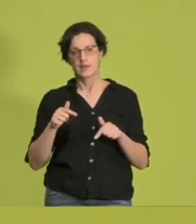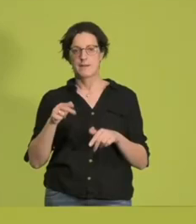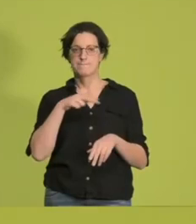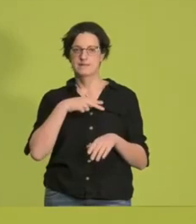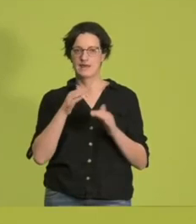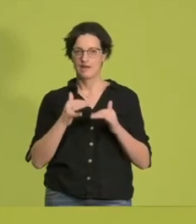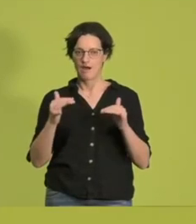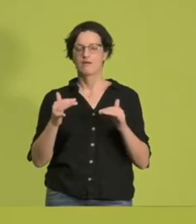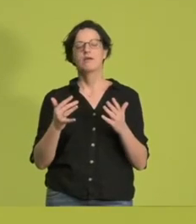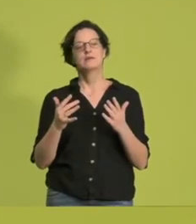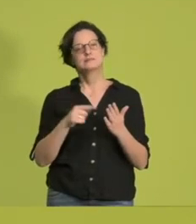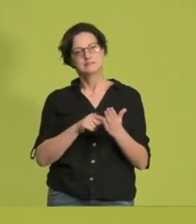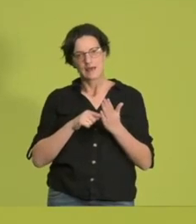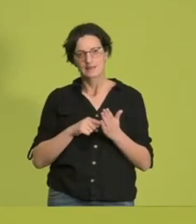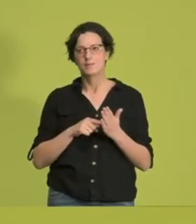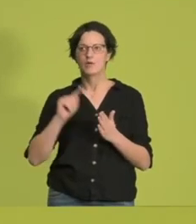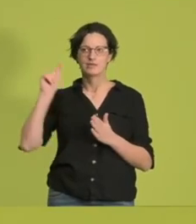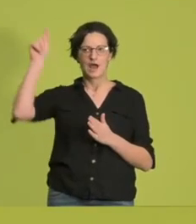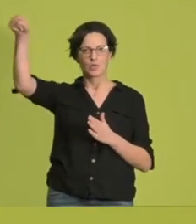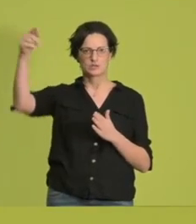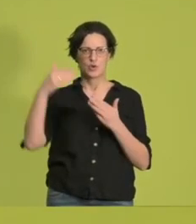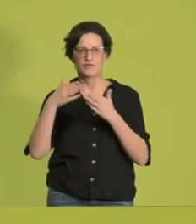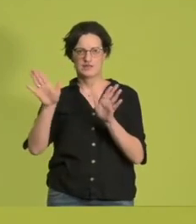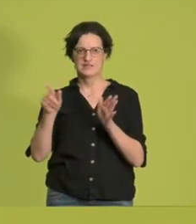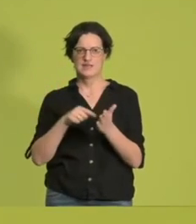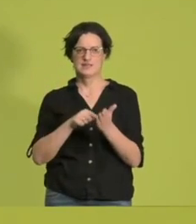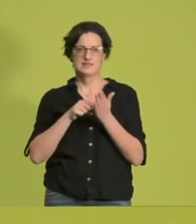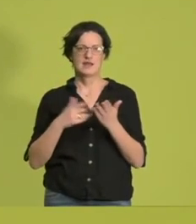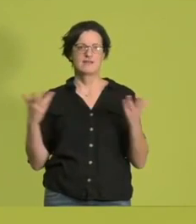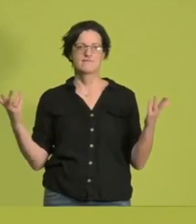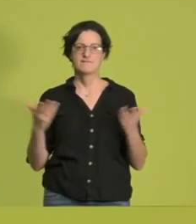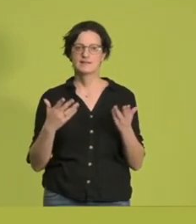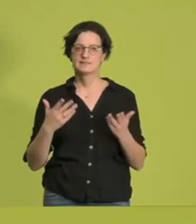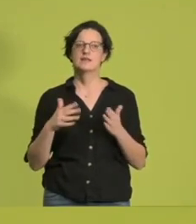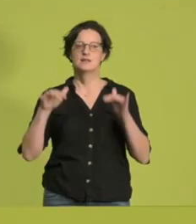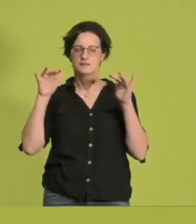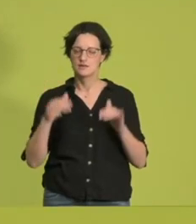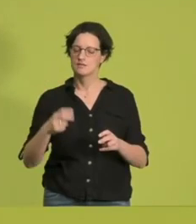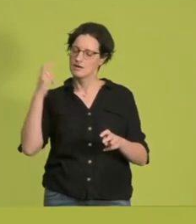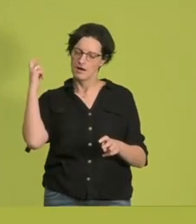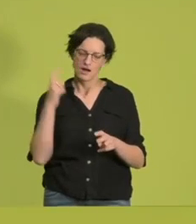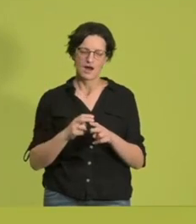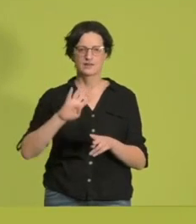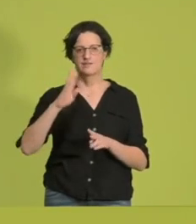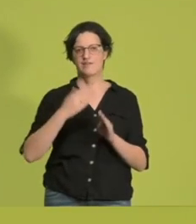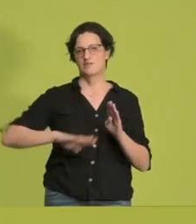sondern auch alles, was draußen passiert. Wir stecken mitten in einer harten vierten Welle der Pandemie.